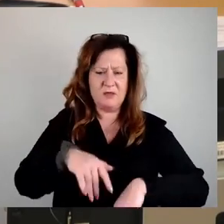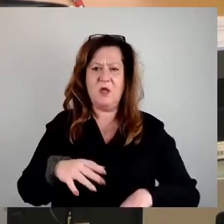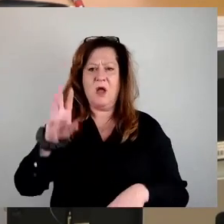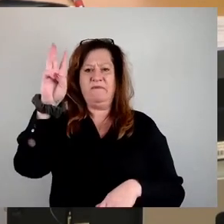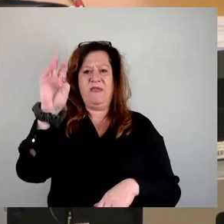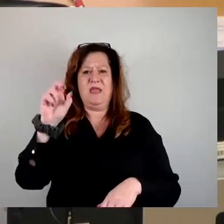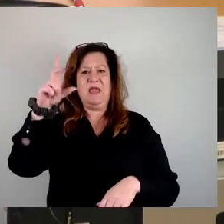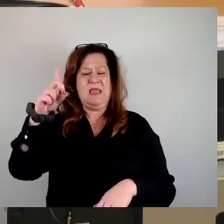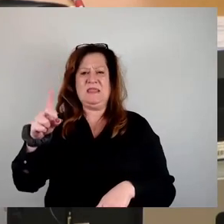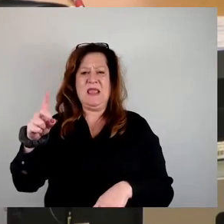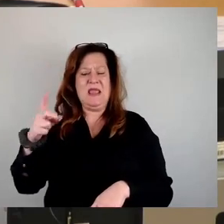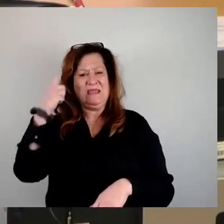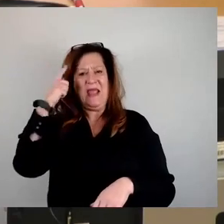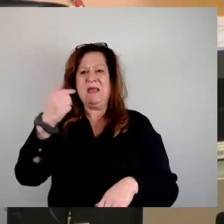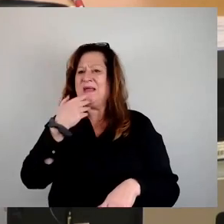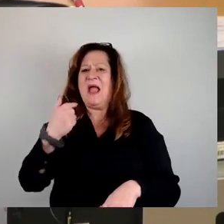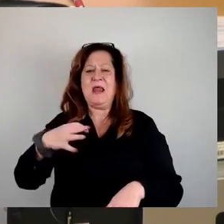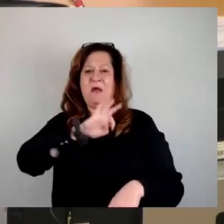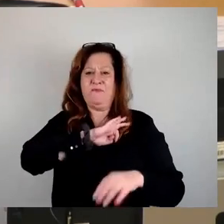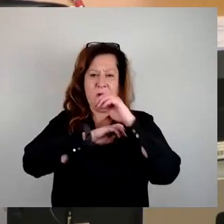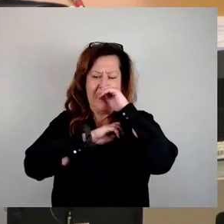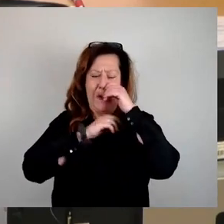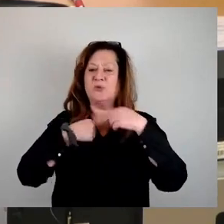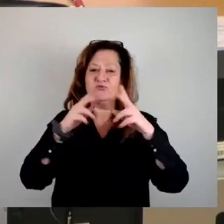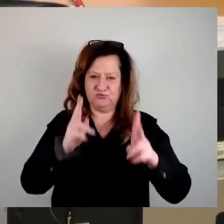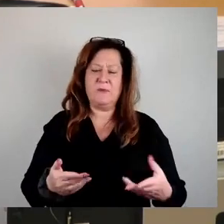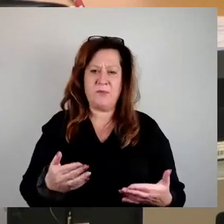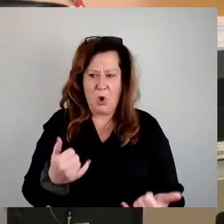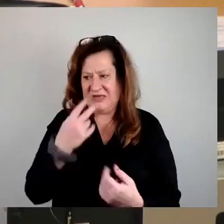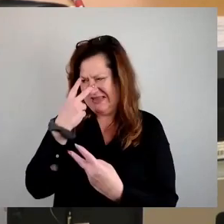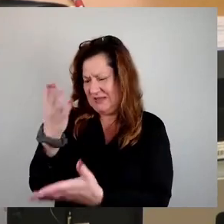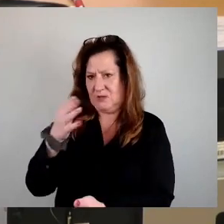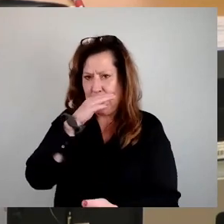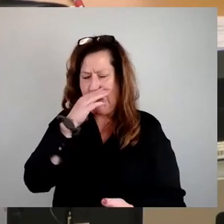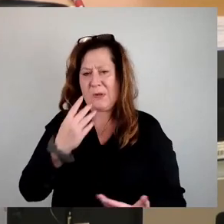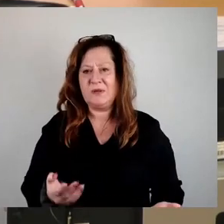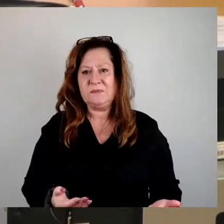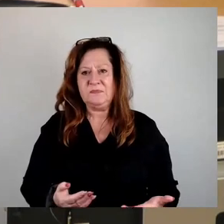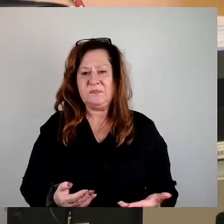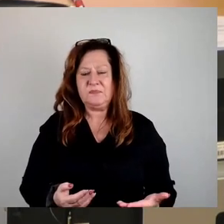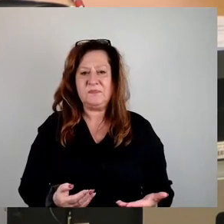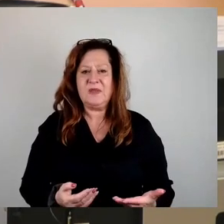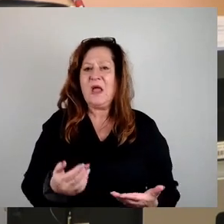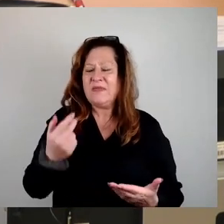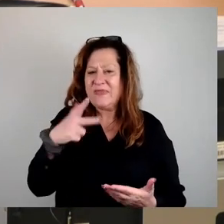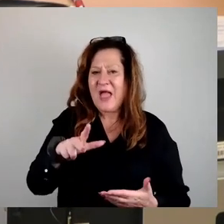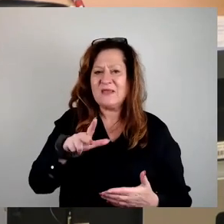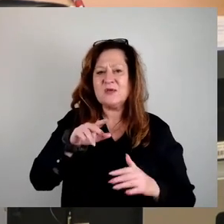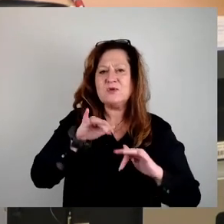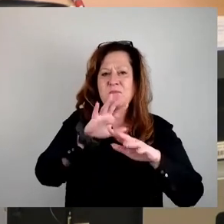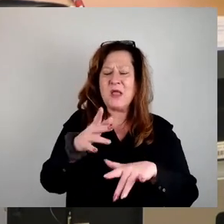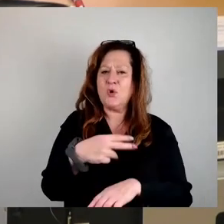haben Recht gehabt, wie wir es heute sehen. Zu der Sache noch mal, wir haben 30 Millionen Euro, die es kostet, plus